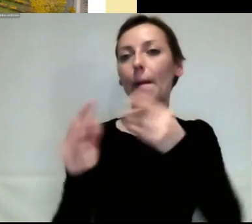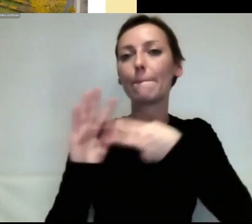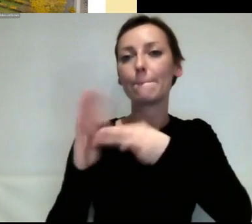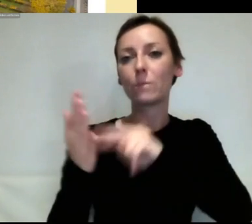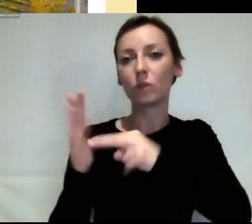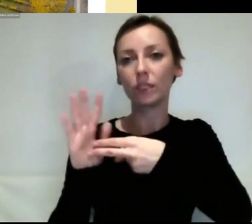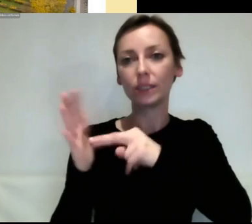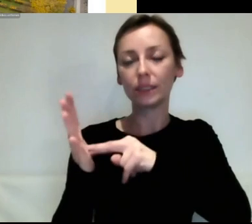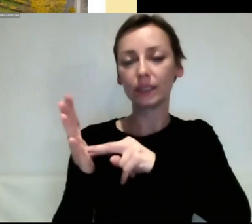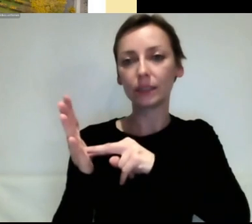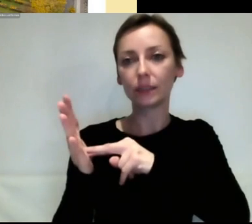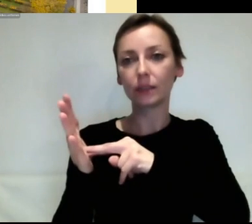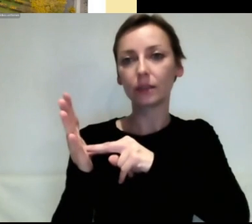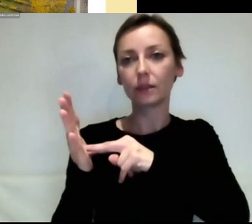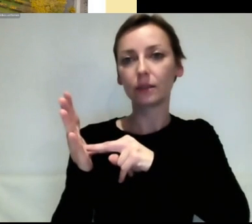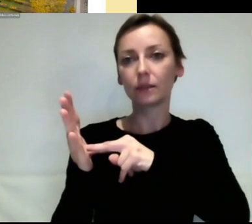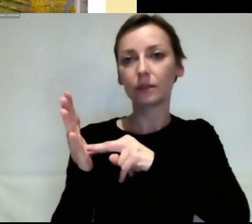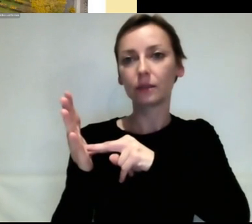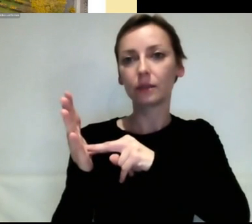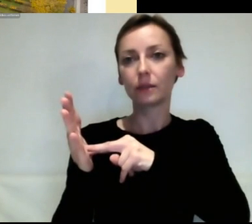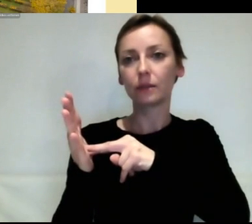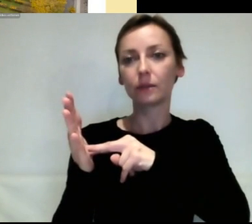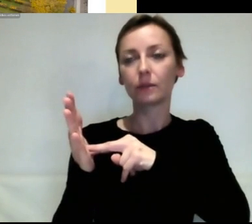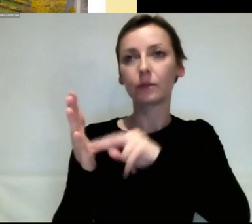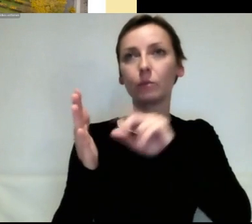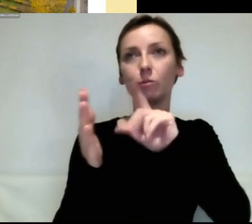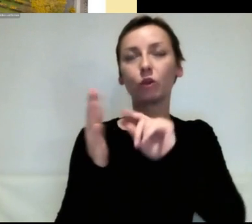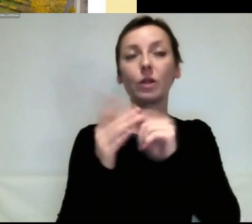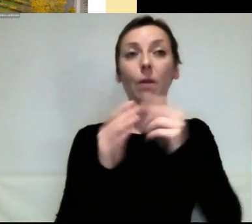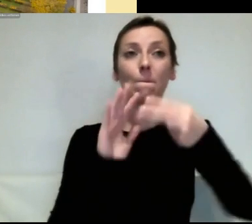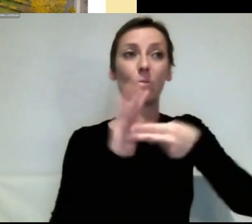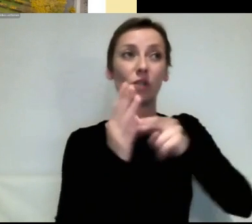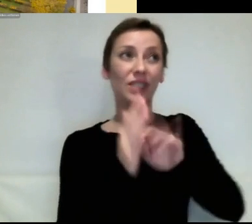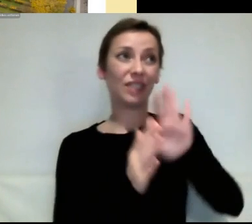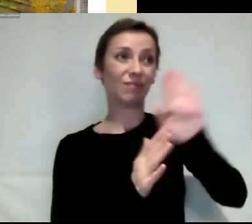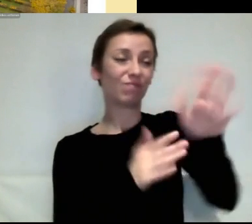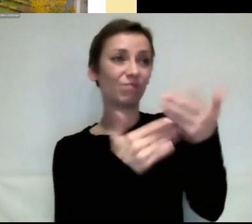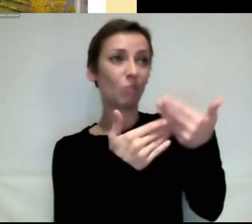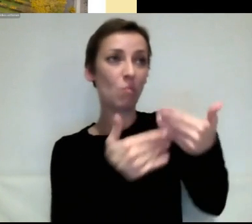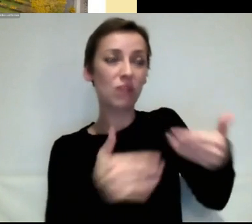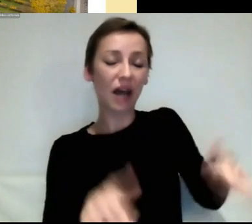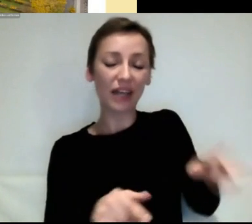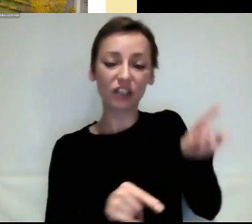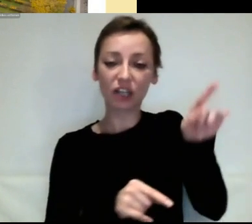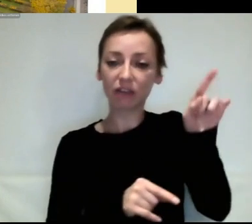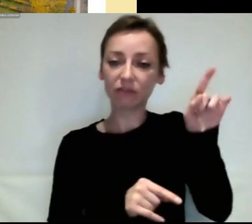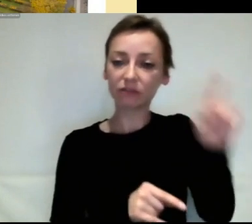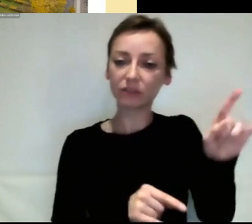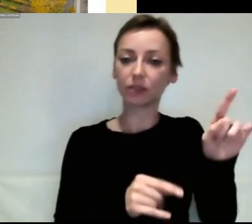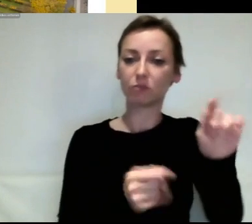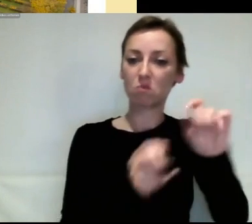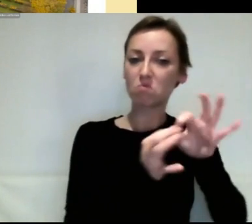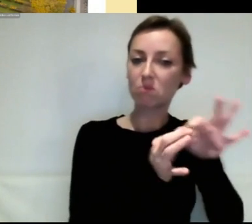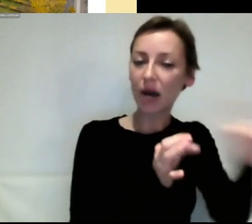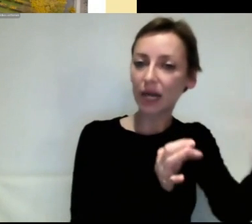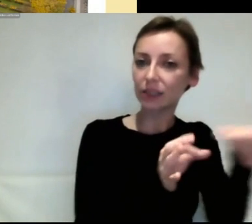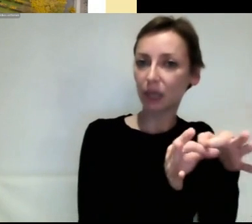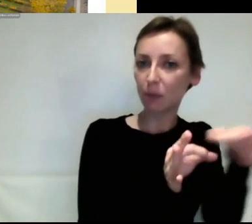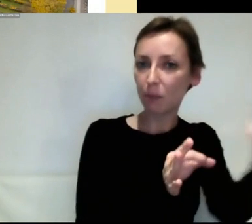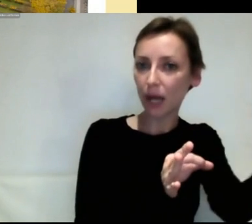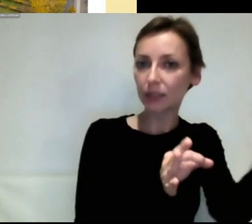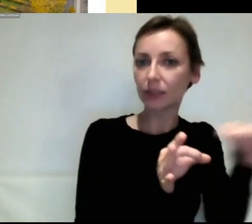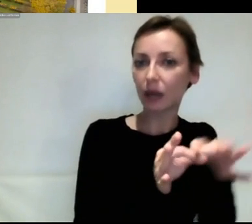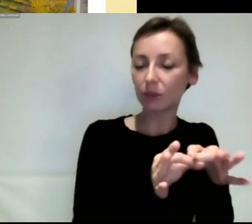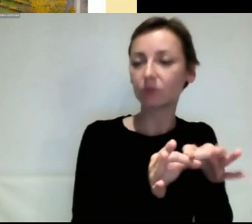was die Politik zu dem Zeitpunkt bereit war zu tun. Das heißt, es geht hier um ein Signal, wir brauchen mehr Demokratie, wir